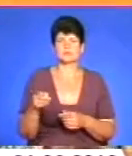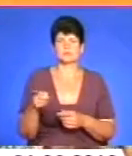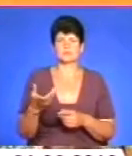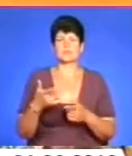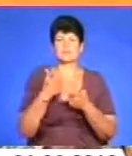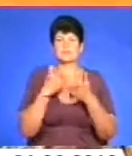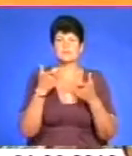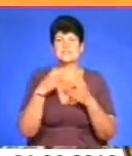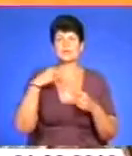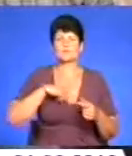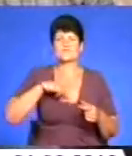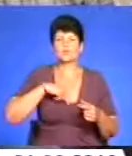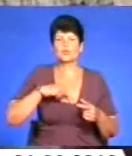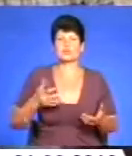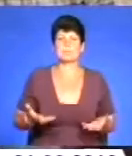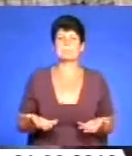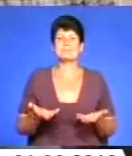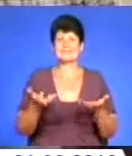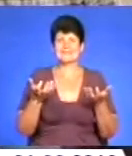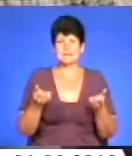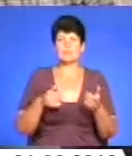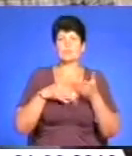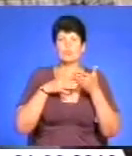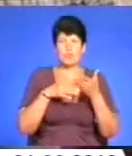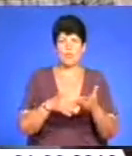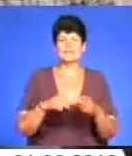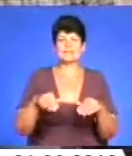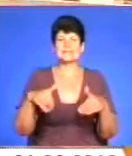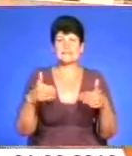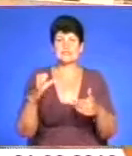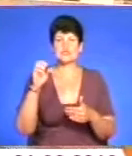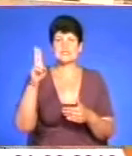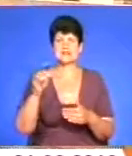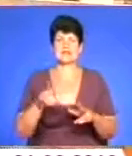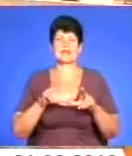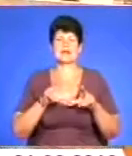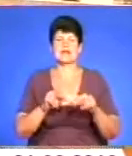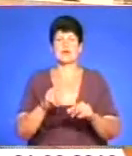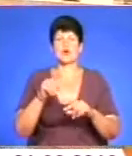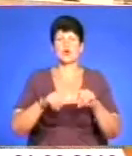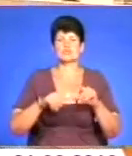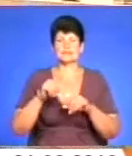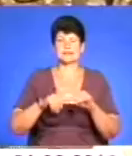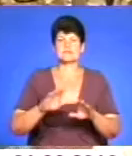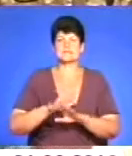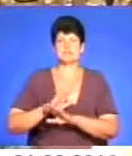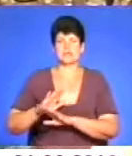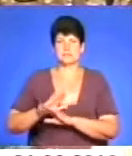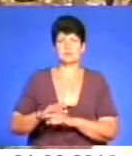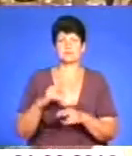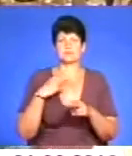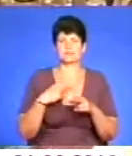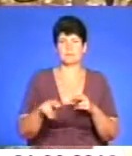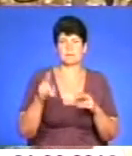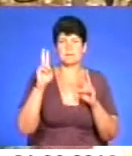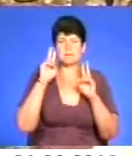інформаційно-психологічної підтримки та допомоги у наданні соціальних гарантій родинам загиблих або зниклих беззвісти